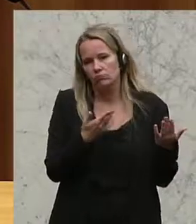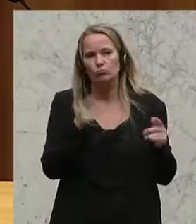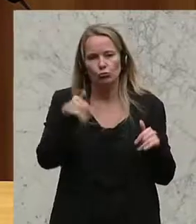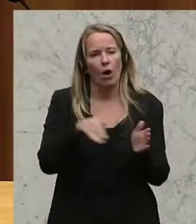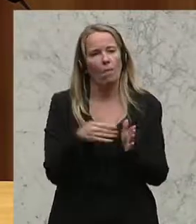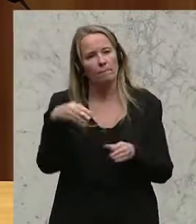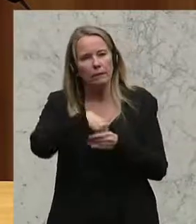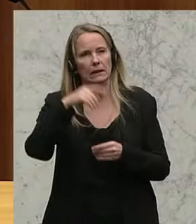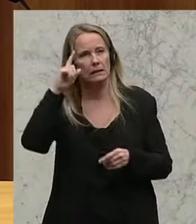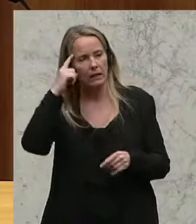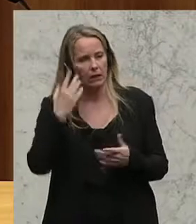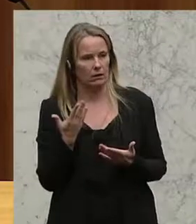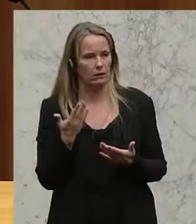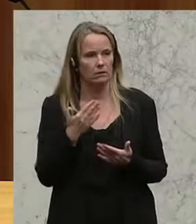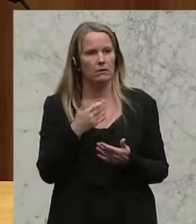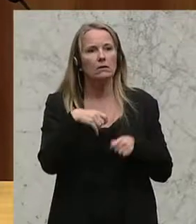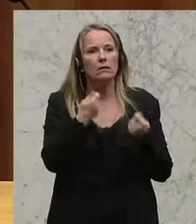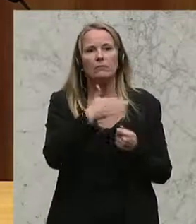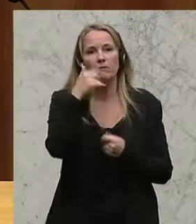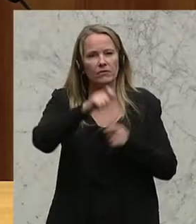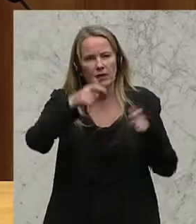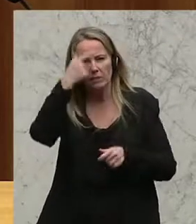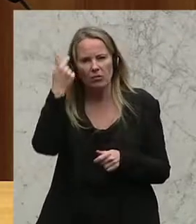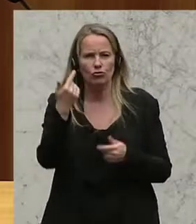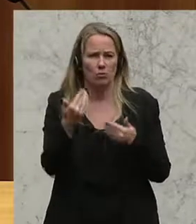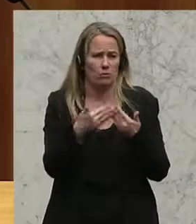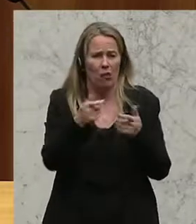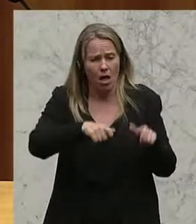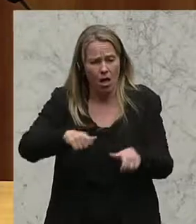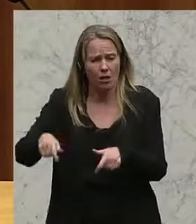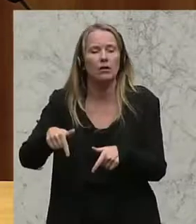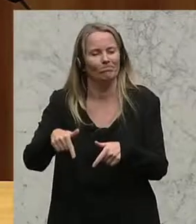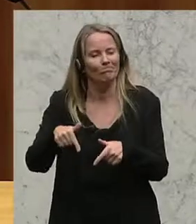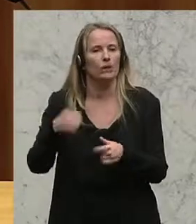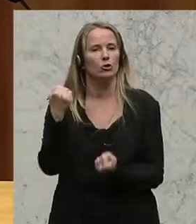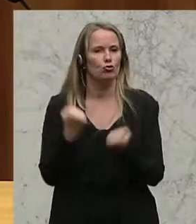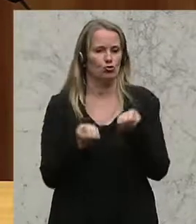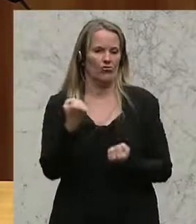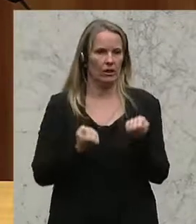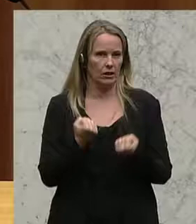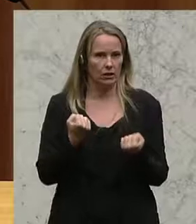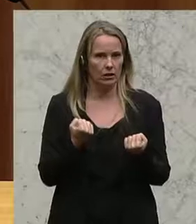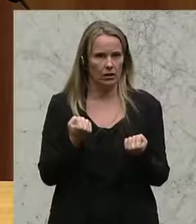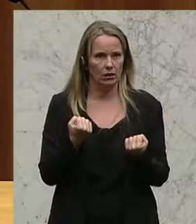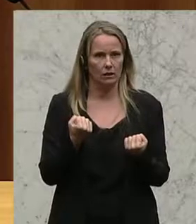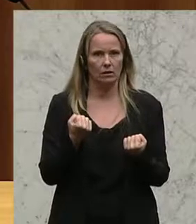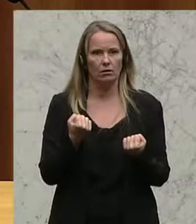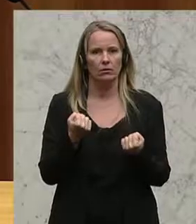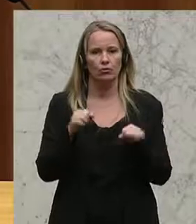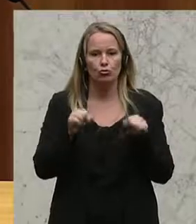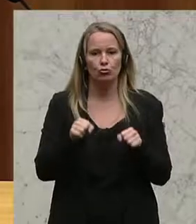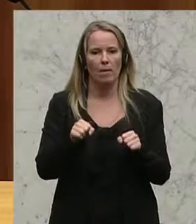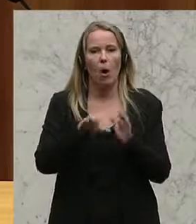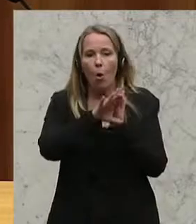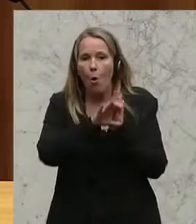bedenken, dass es viele Menschen gibt, gerade Ältere, die Schwierigkeiten haben, dieses immer wieder